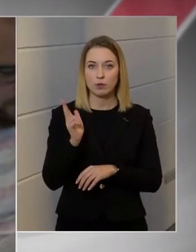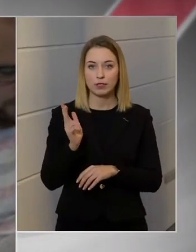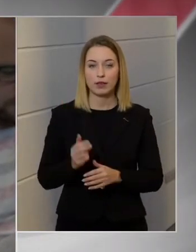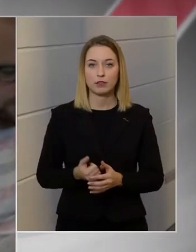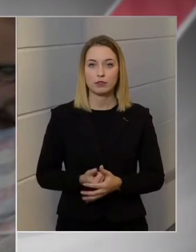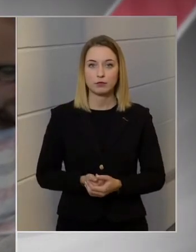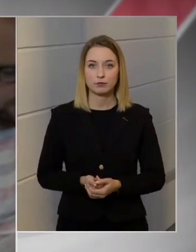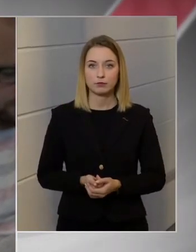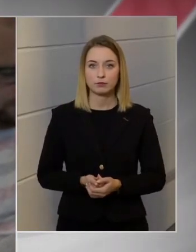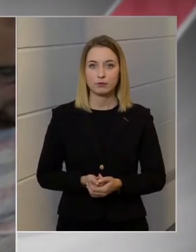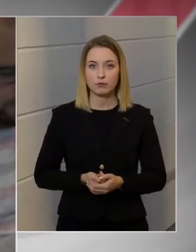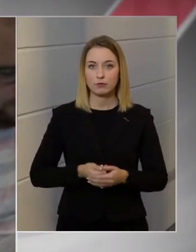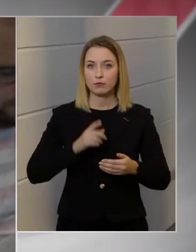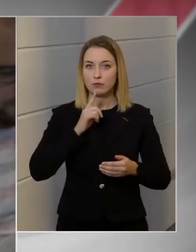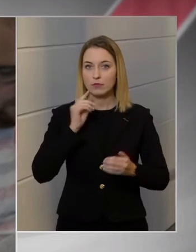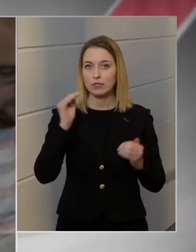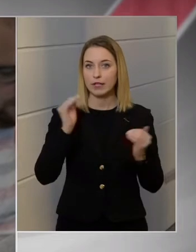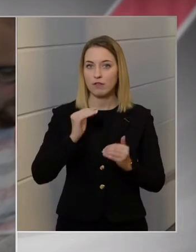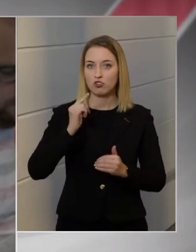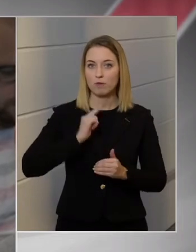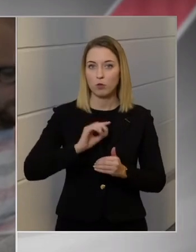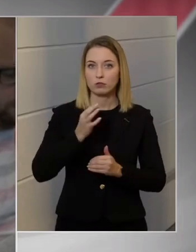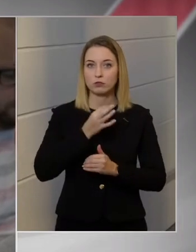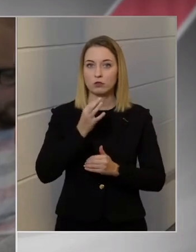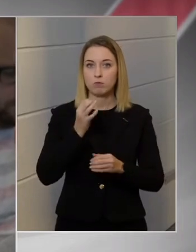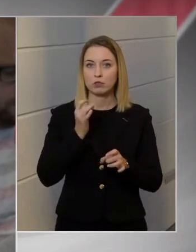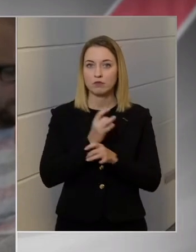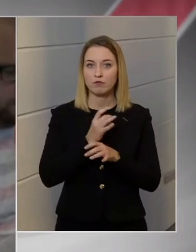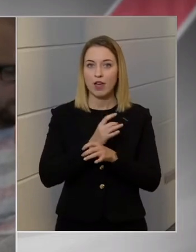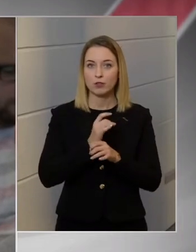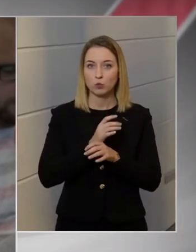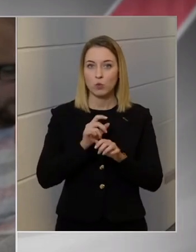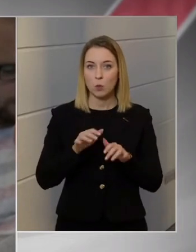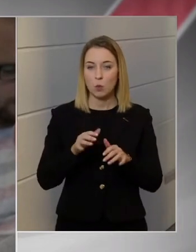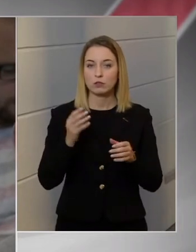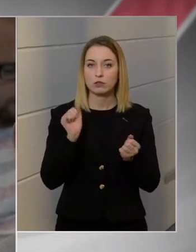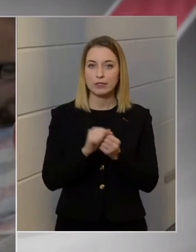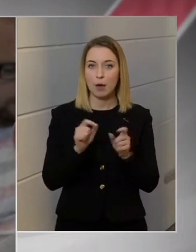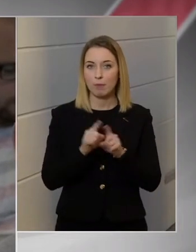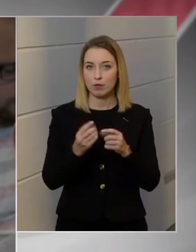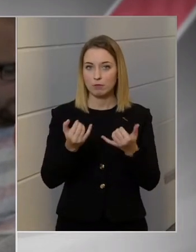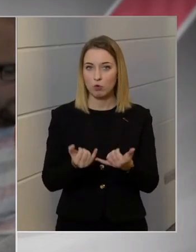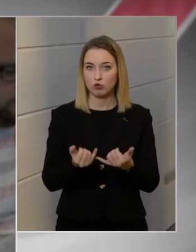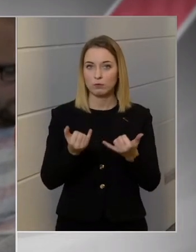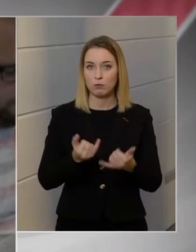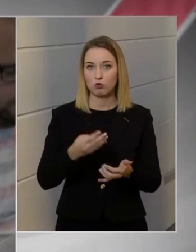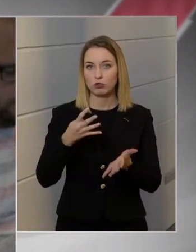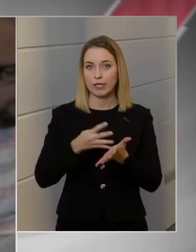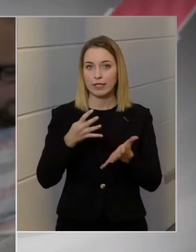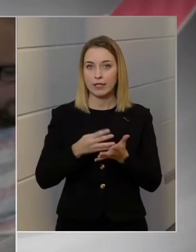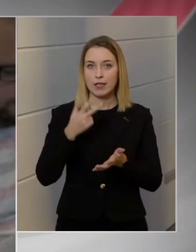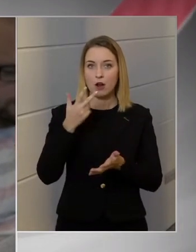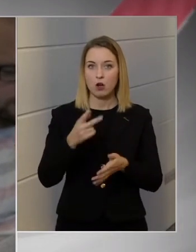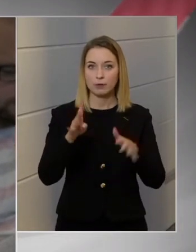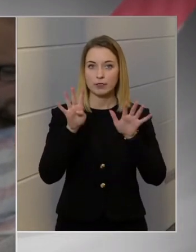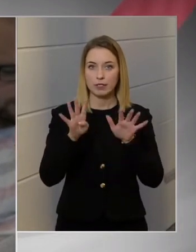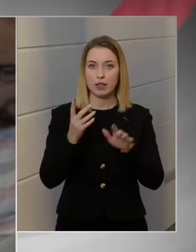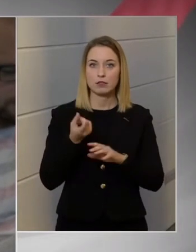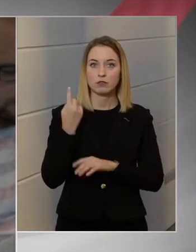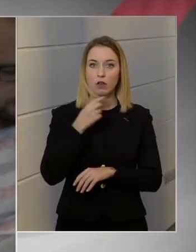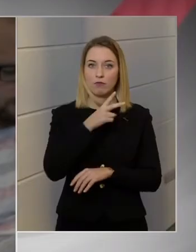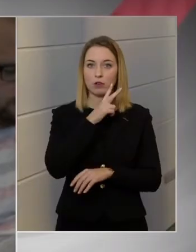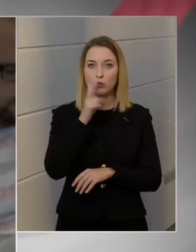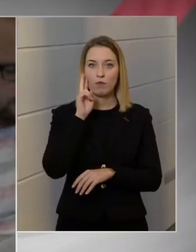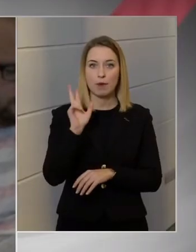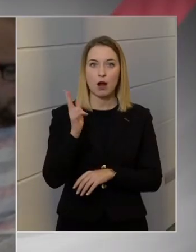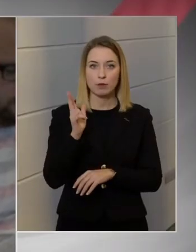kevesebb volt a napi új fertőzötteknek a száma, mint most. Most ugye 4039, tavaly